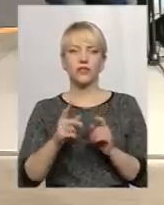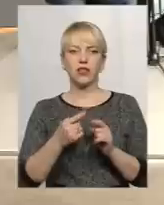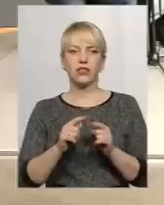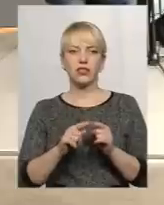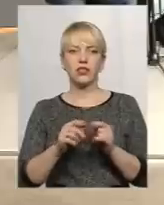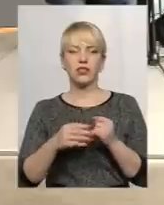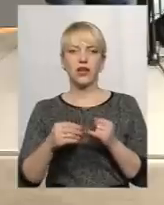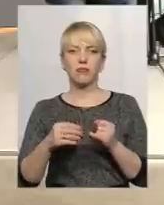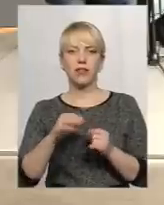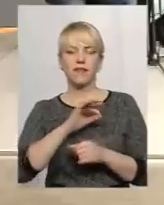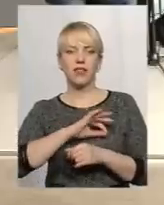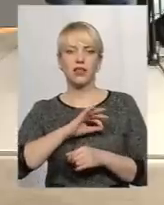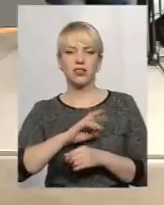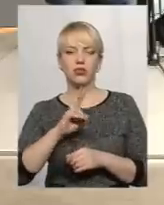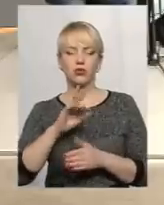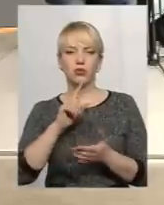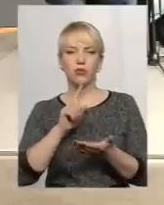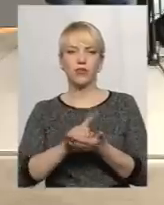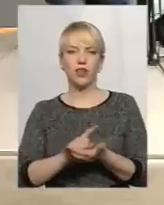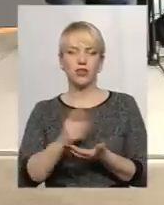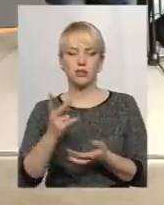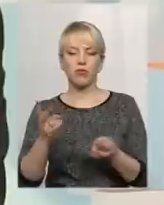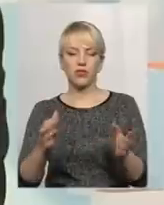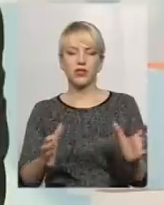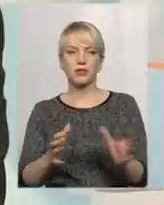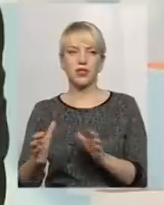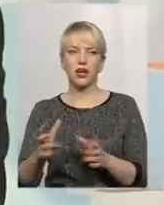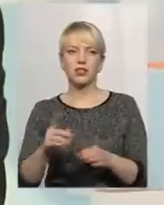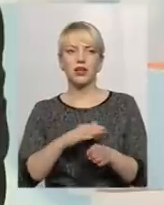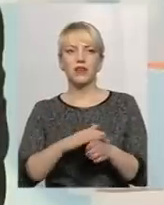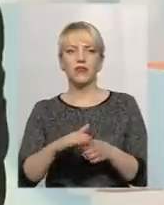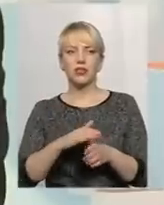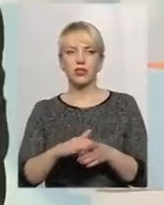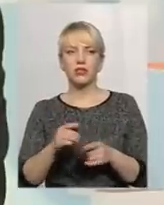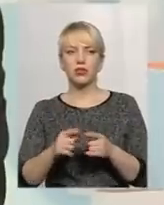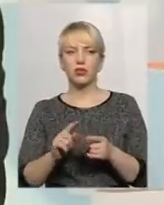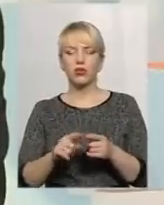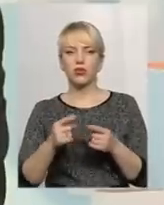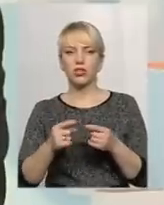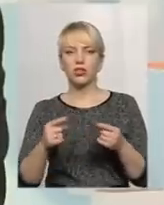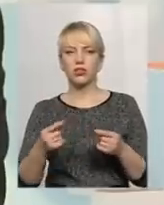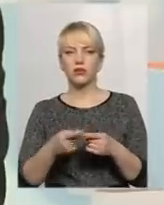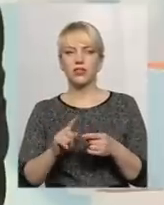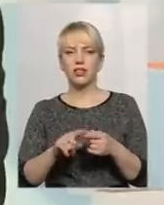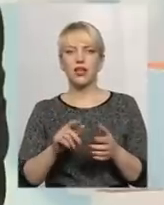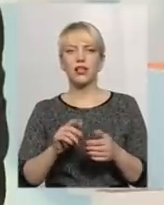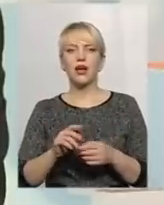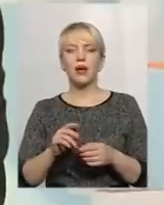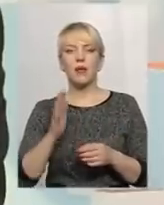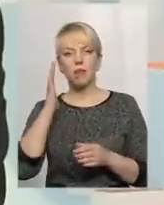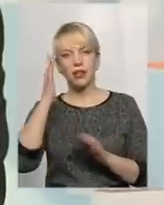та землевласникам, які зобов'язуються їх зберігати та дотримуватись заповідного режиму. Саме з цією метою вони були передані.